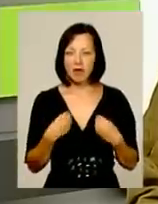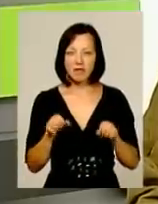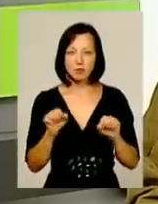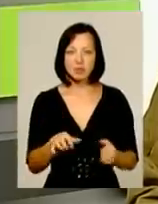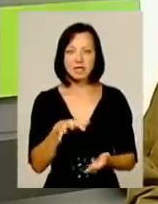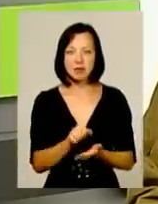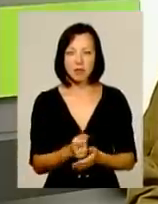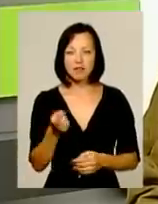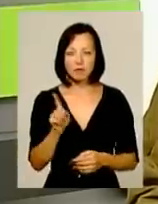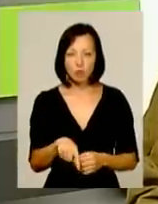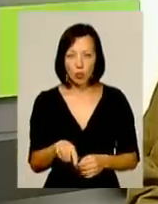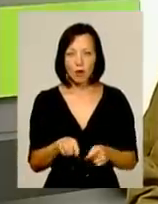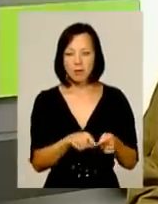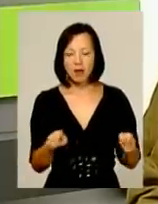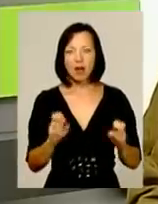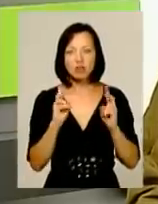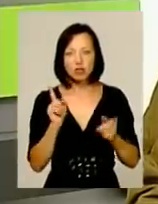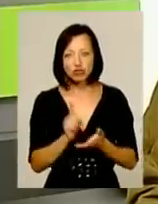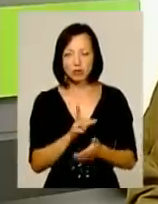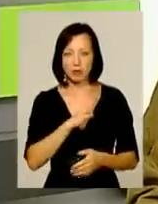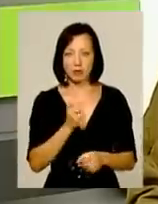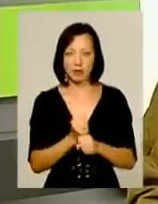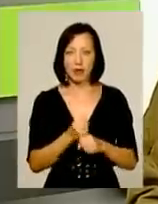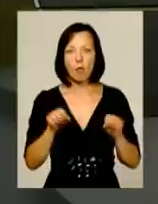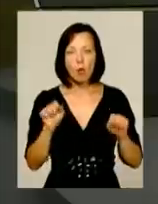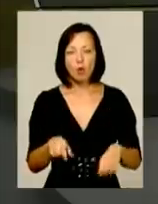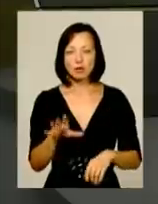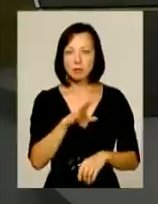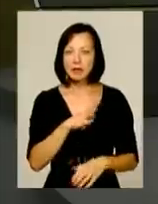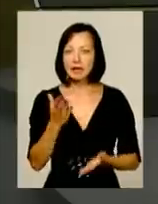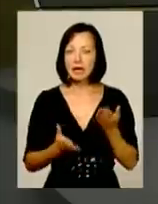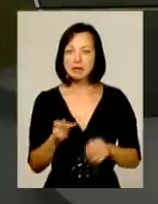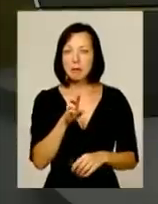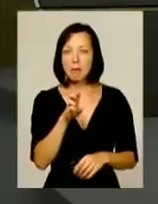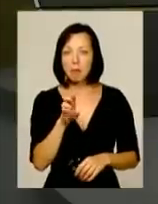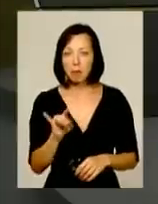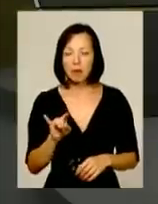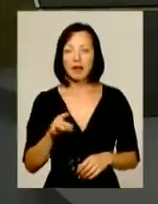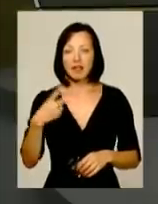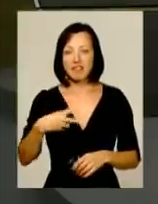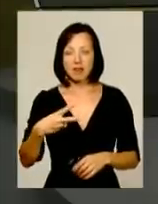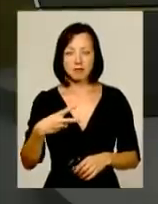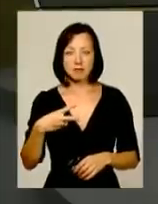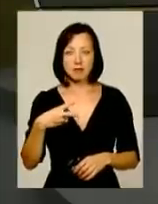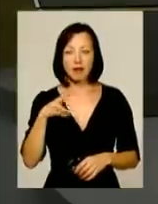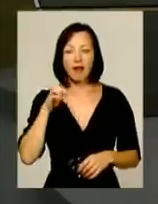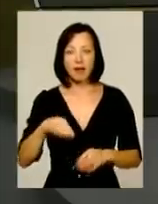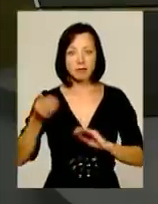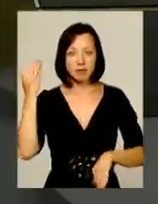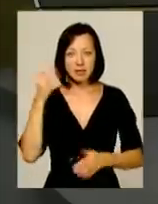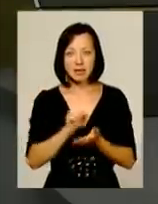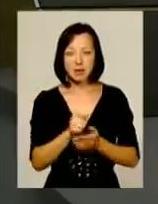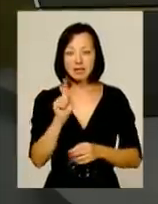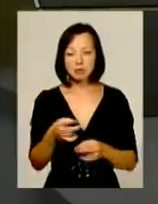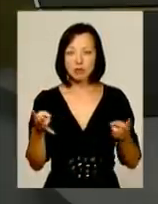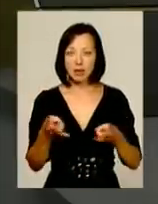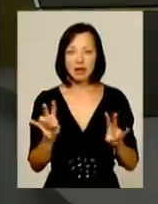займатися в той мере, як ми должны були це робити. І, може бути, якби 20 років предыдущих ми займалися чим, чим